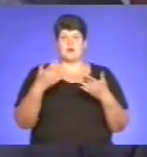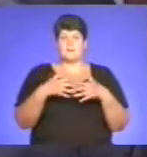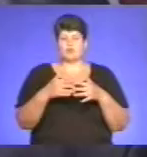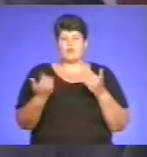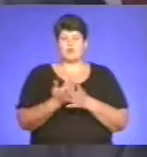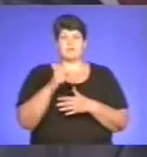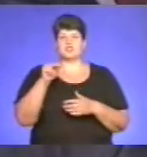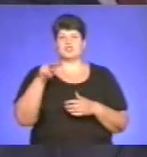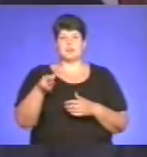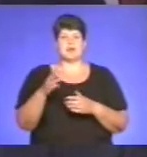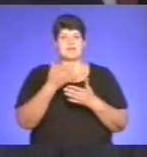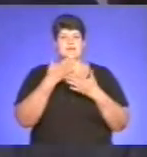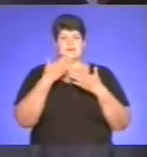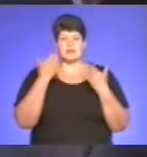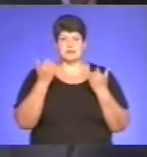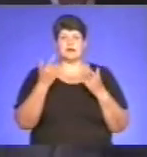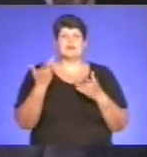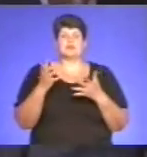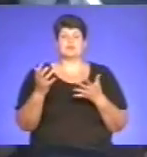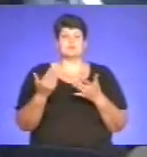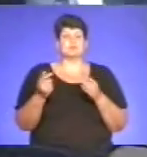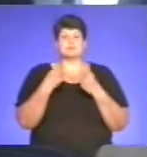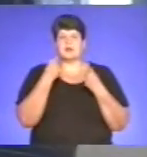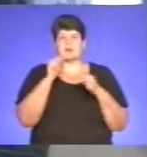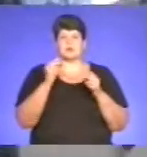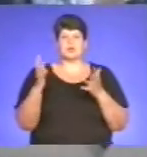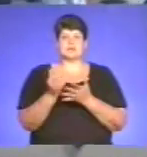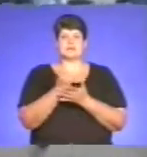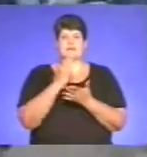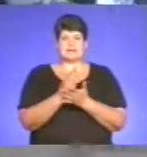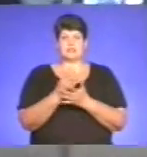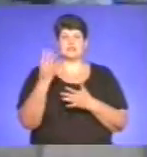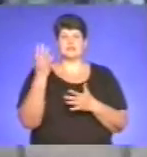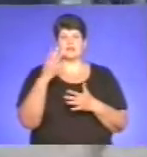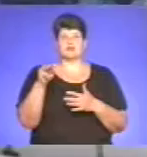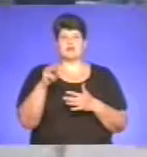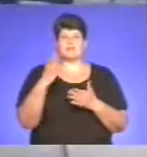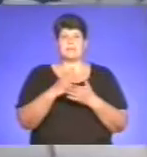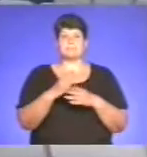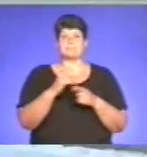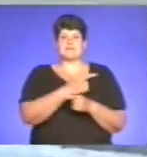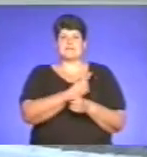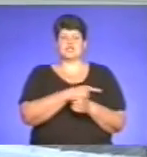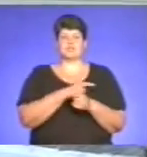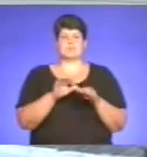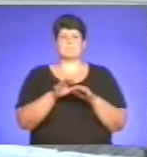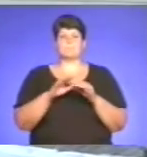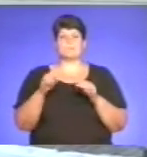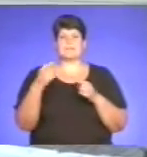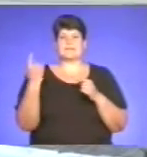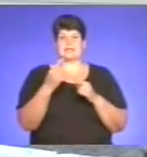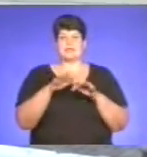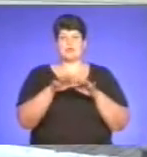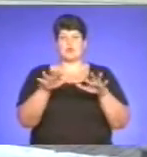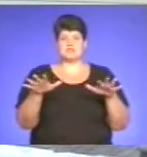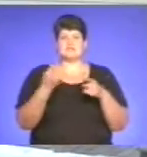Але, мабуть, найбільшим досягненням стало те, що з 1 травня на Донеччині діє єдиний медичний простір. Це, звісно, дозволяє в найкоротші терміни